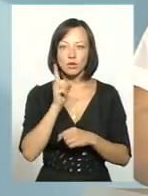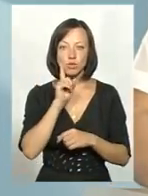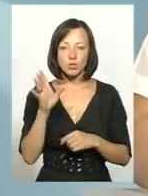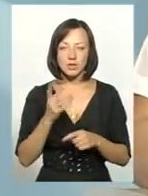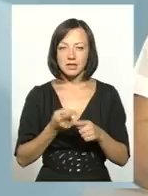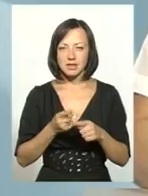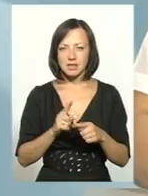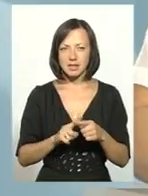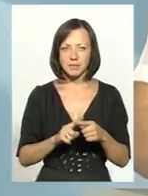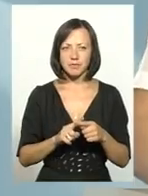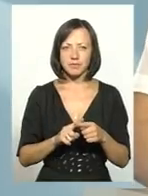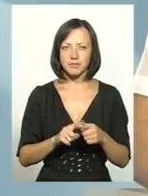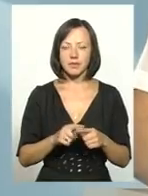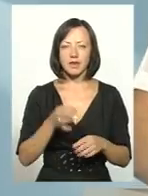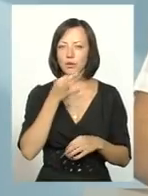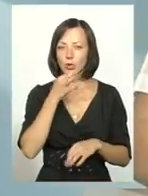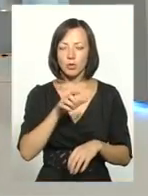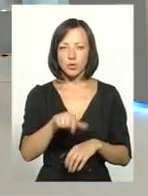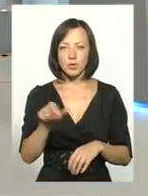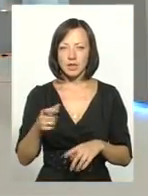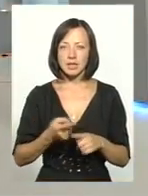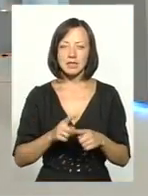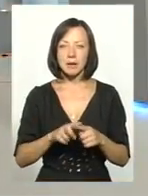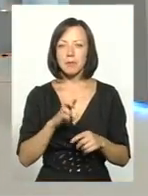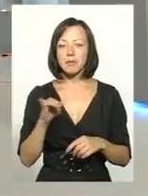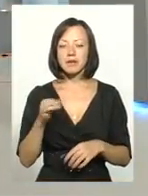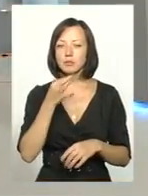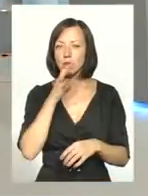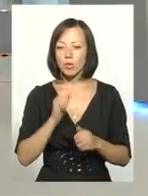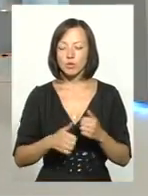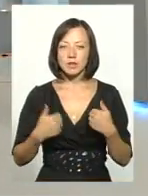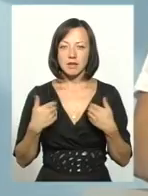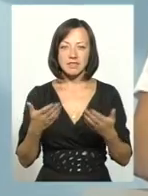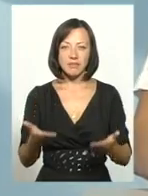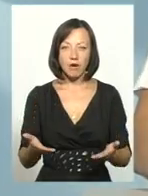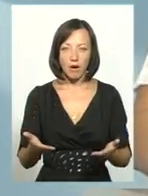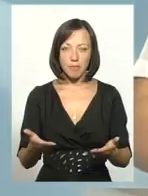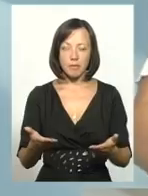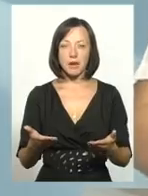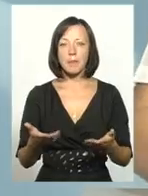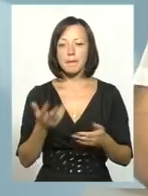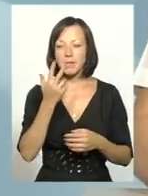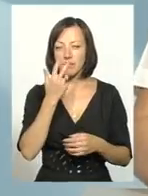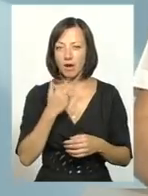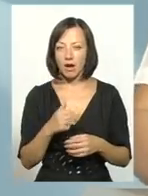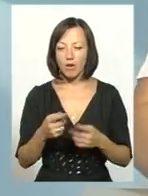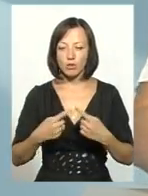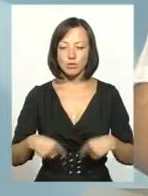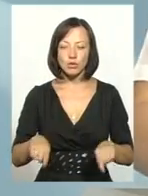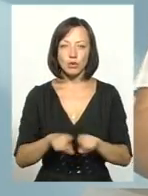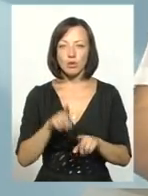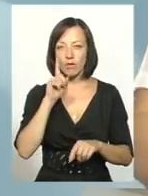зрозуміло, що це більшості людей не сподобається. І, мабуть, що це би не сподобалось кожному з нас з вами. Тому що ми привикаємо до якоїсь зони комфорту,